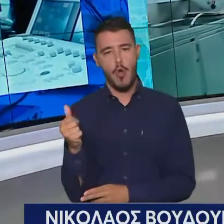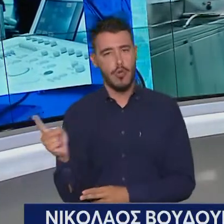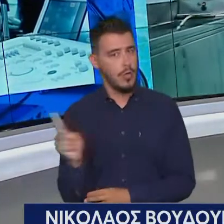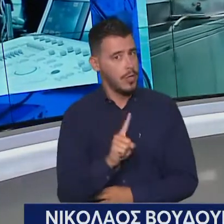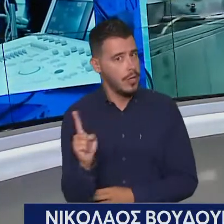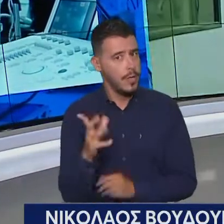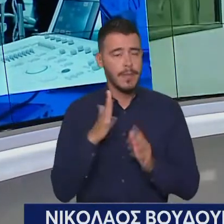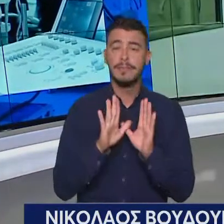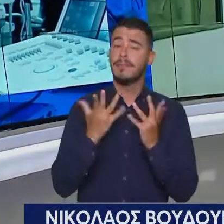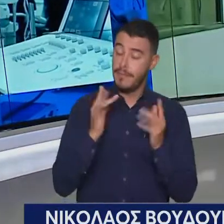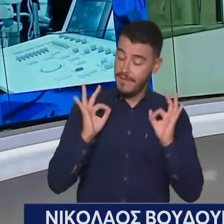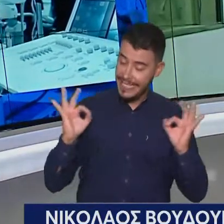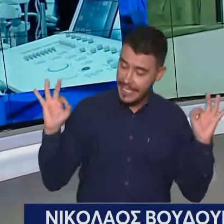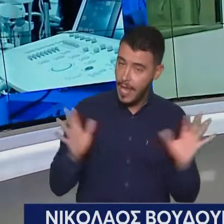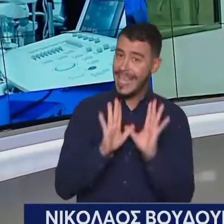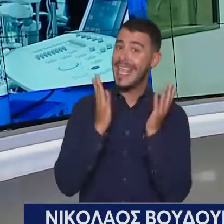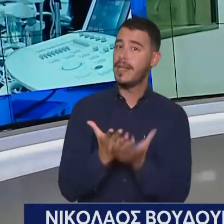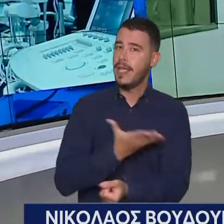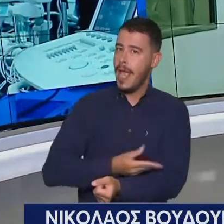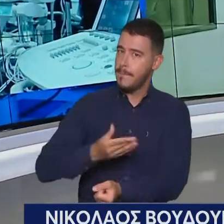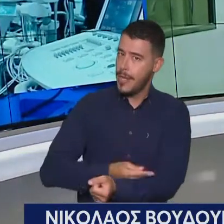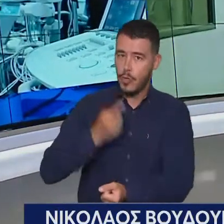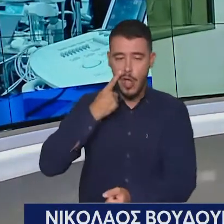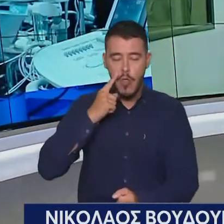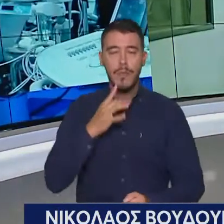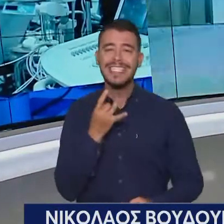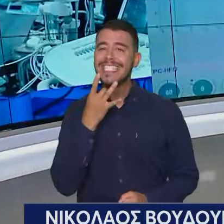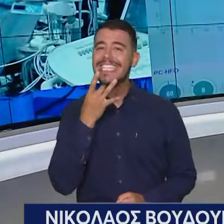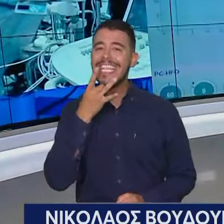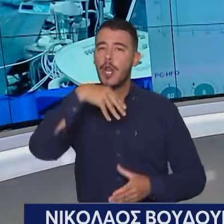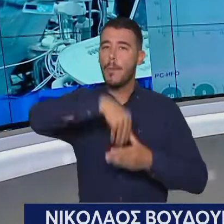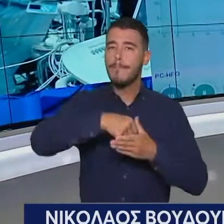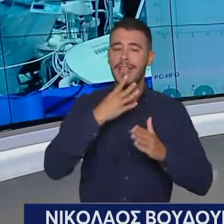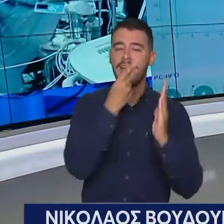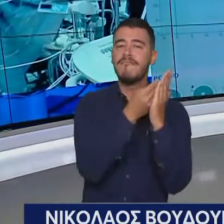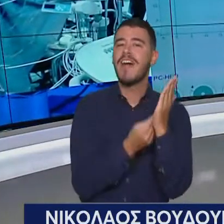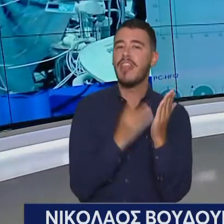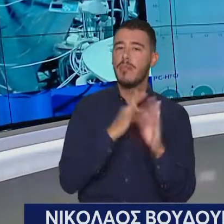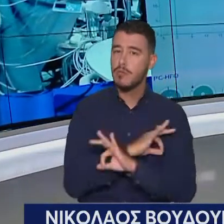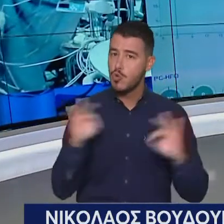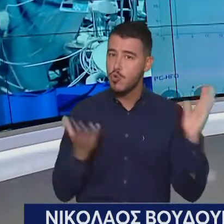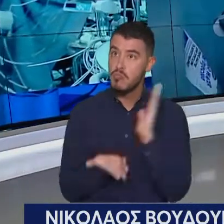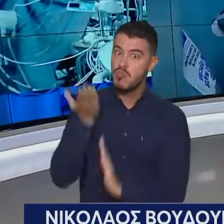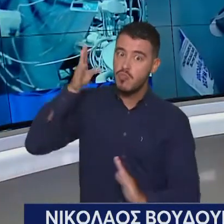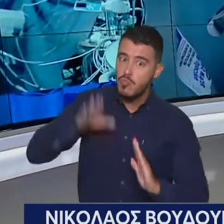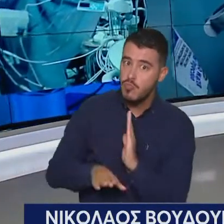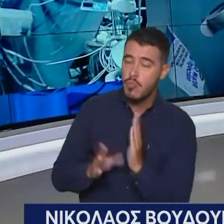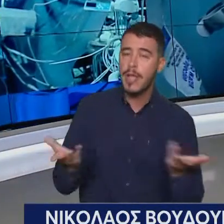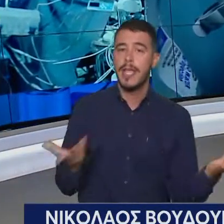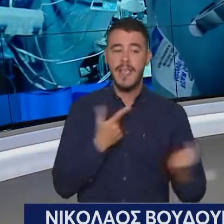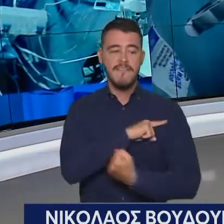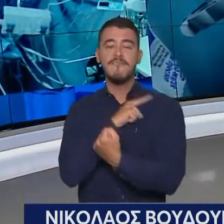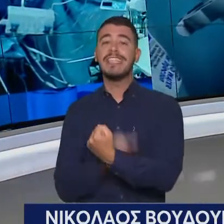γίνει μια γενική αίματος, να δούμε τις αποθήκες σιδήρου στο παιδί, αν χρειάζεται σίδηρο, αν χρειάζεται κάποια βιταμίνη